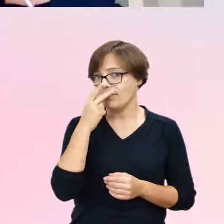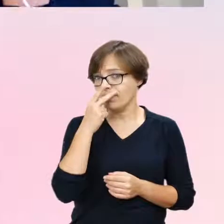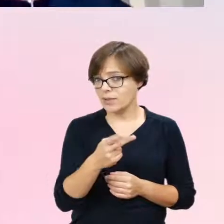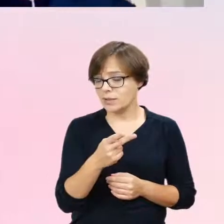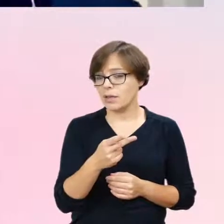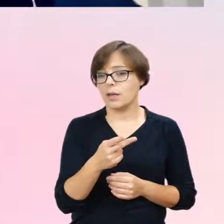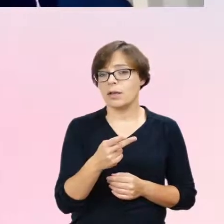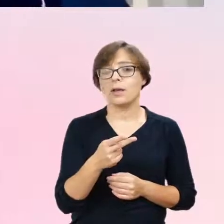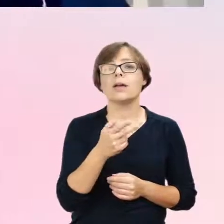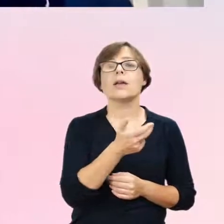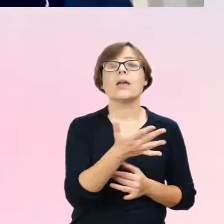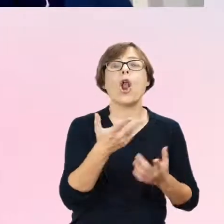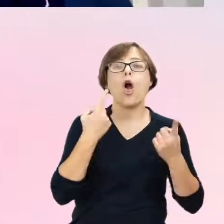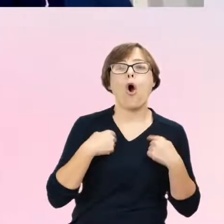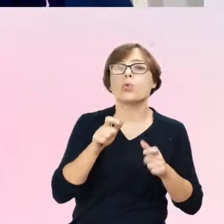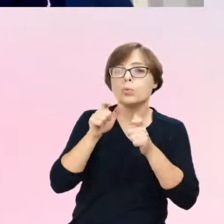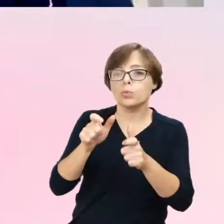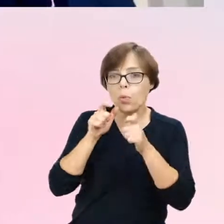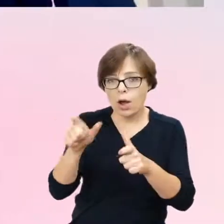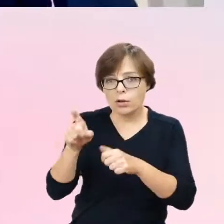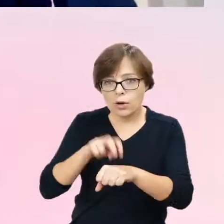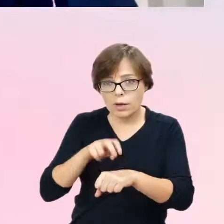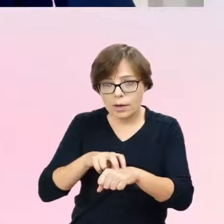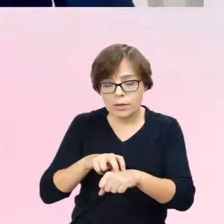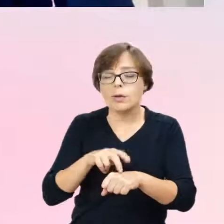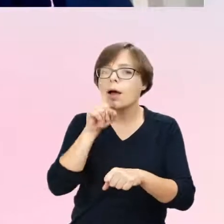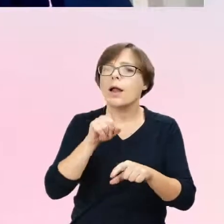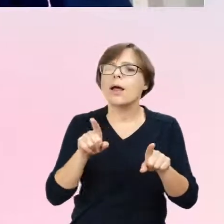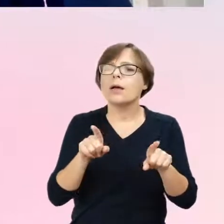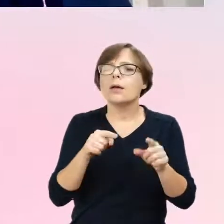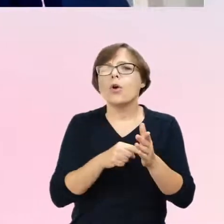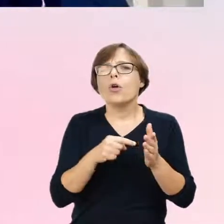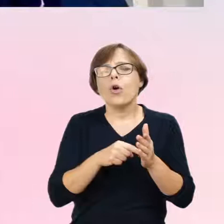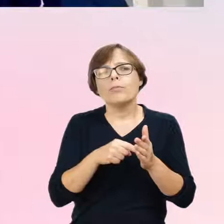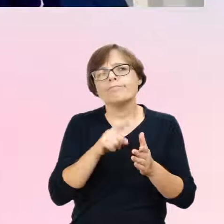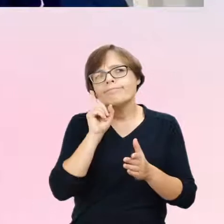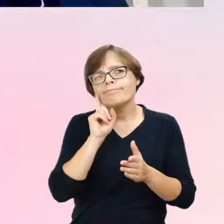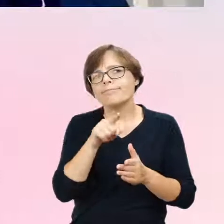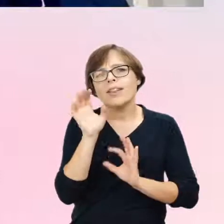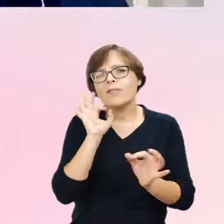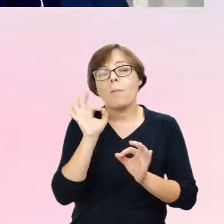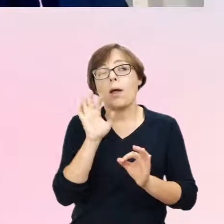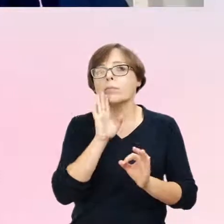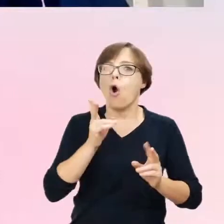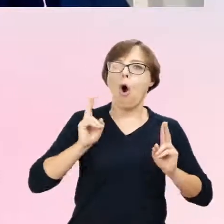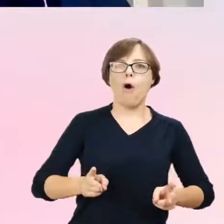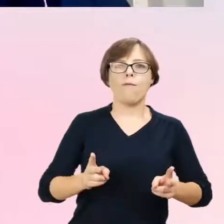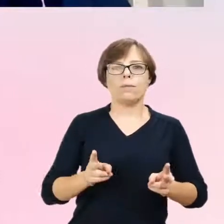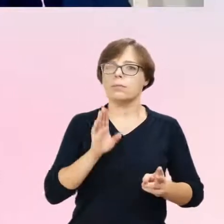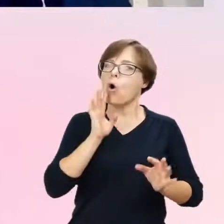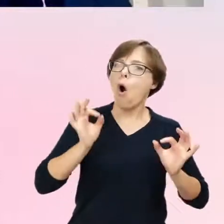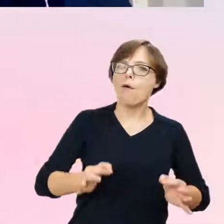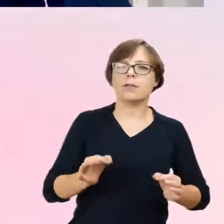zgłaszalność, ale to są dane takie nieformalne, ale z takich jakby